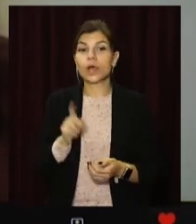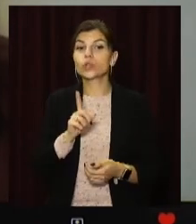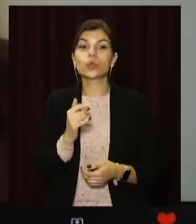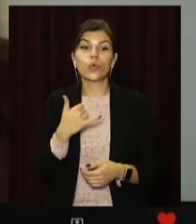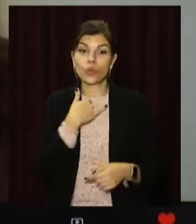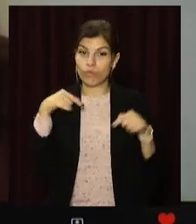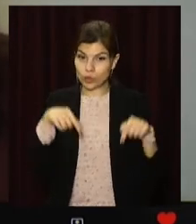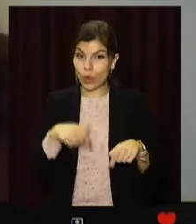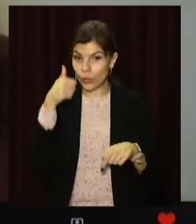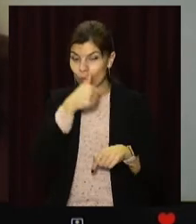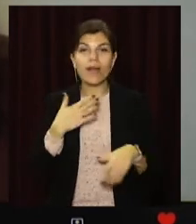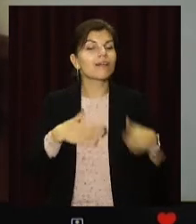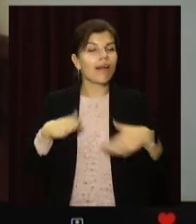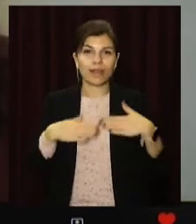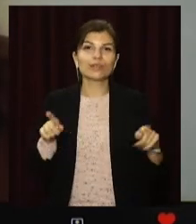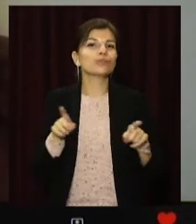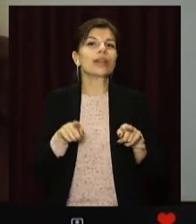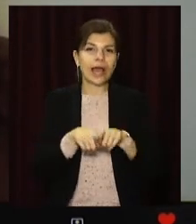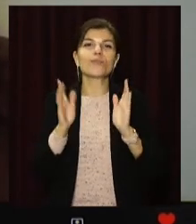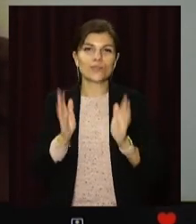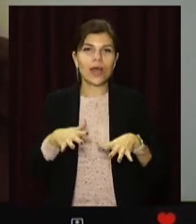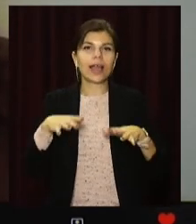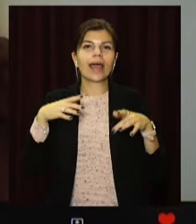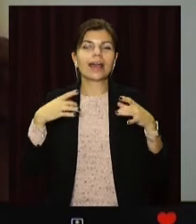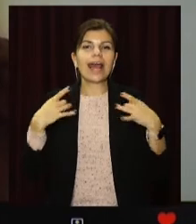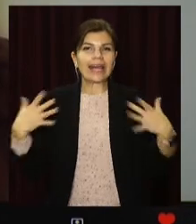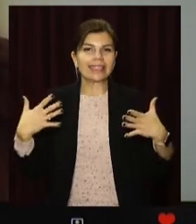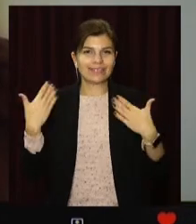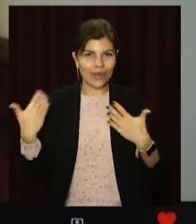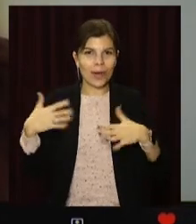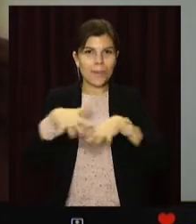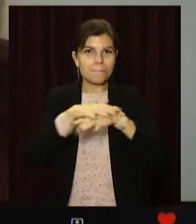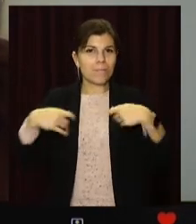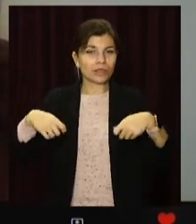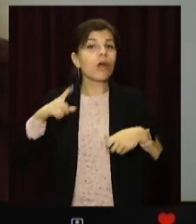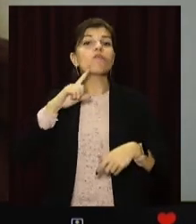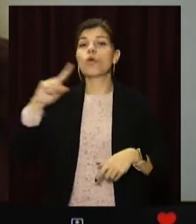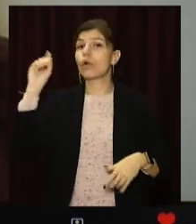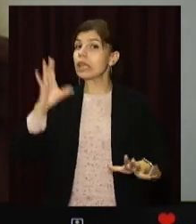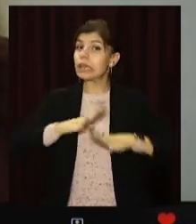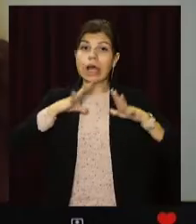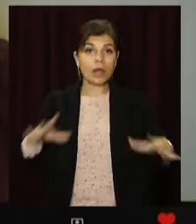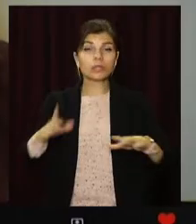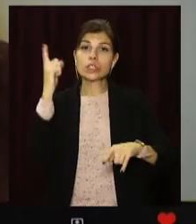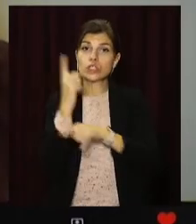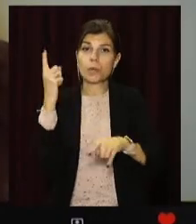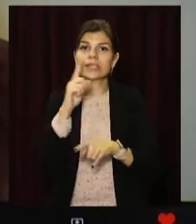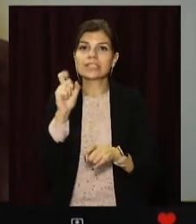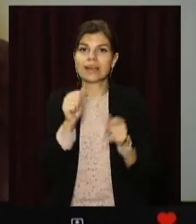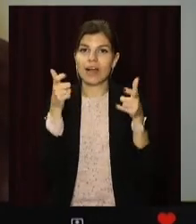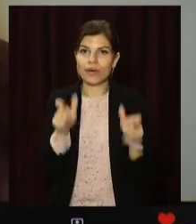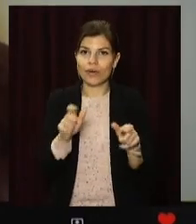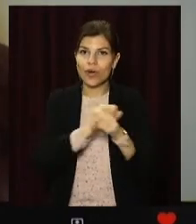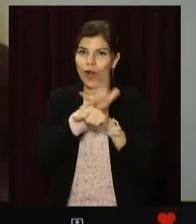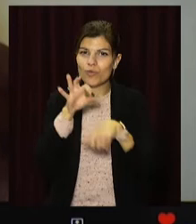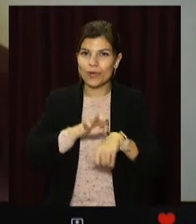нас цього року відбудуться різдвяні базари. Минулого року це заборонили через корону, цього року таки